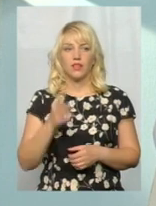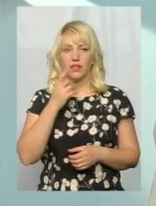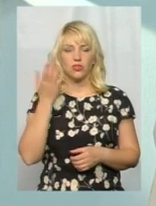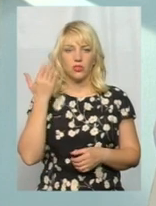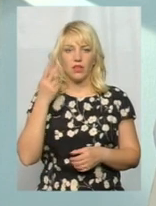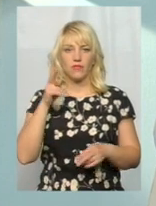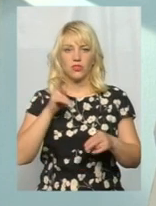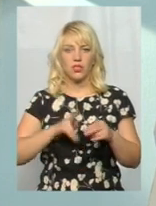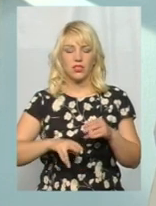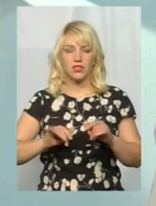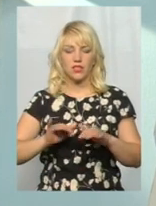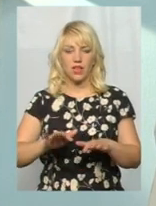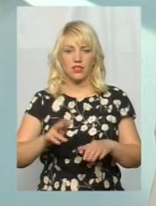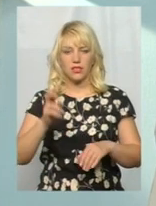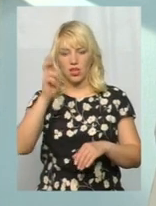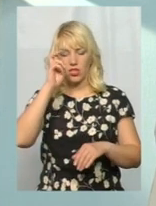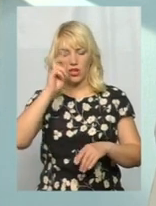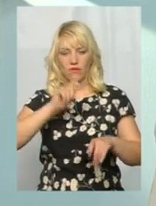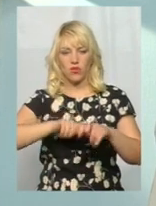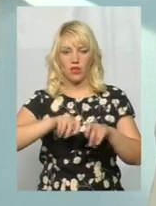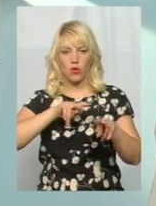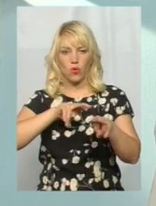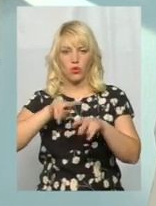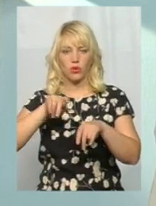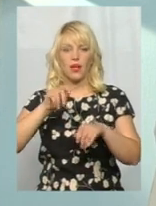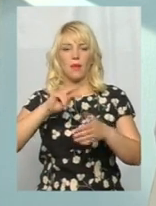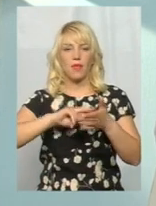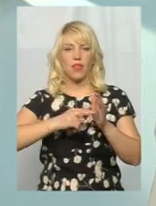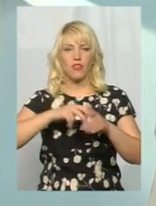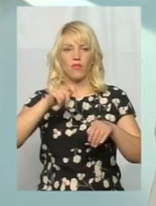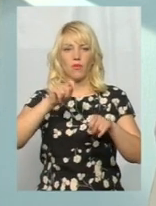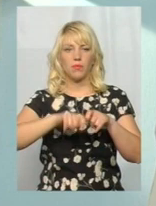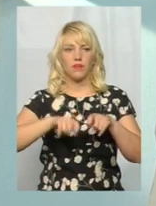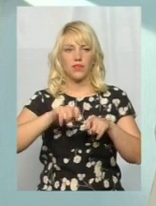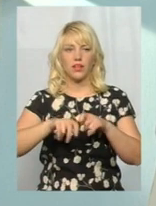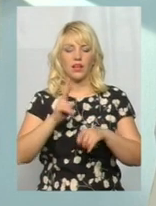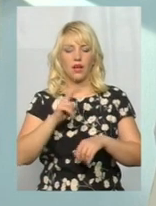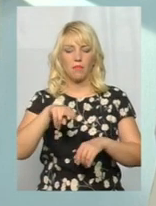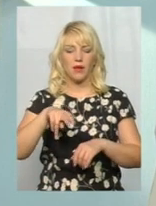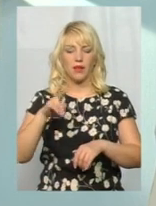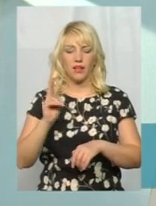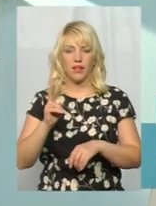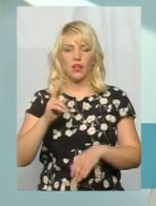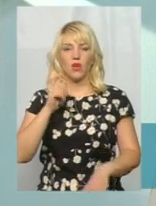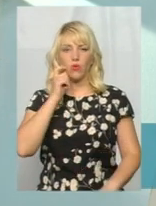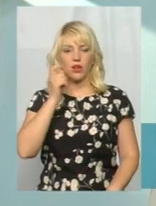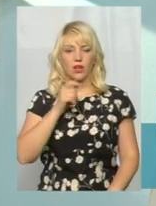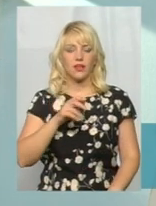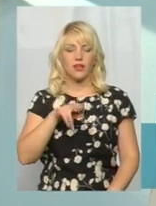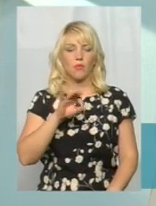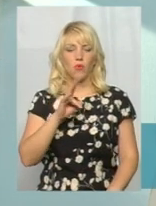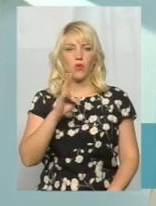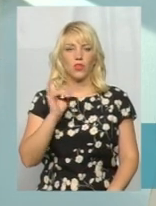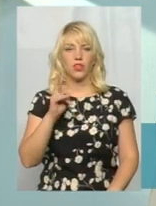закінчився захід державного нагляду контролю. Планова перевірка ТОВ ПКПФ Україна, Понінківська картонно-паперова фабрика